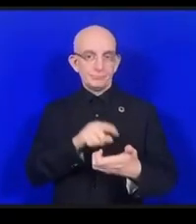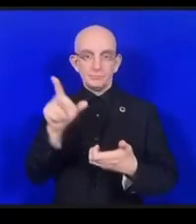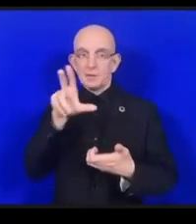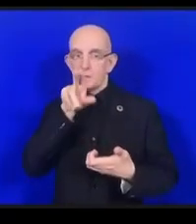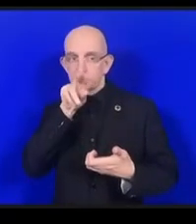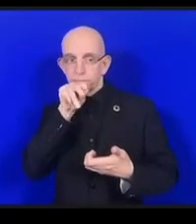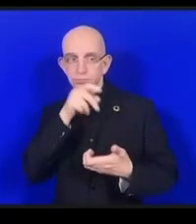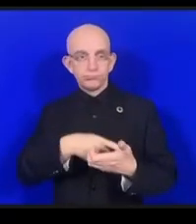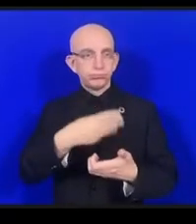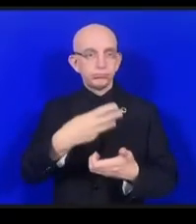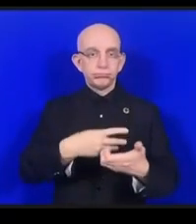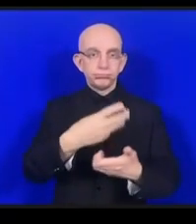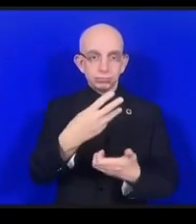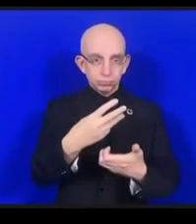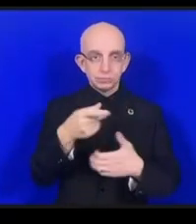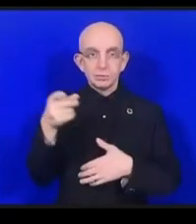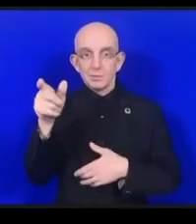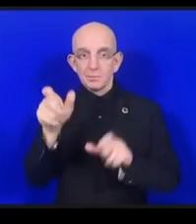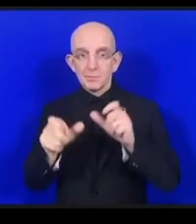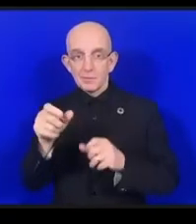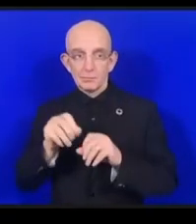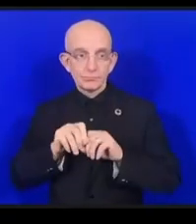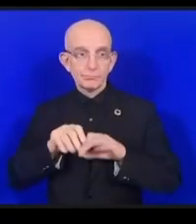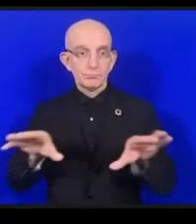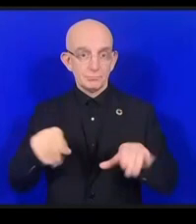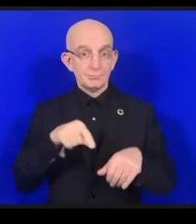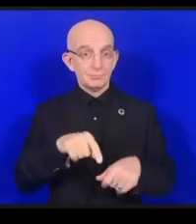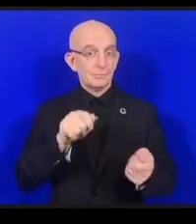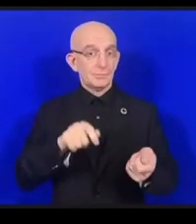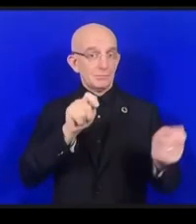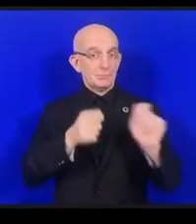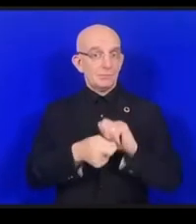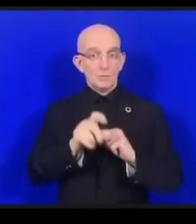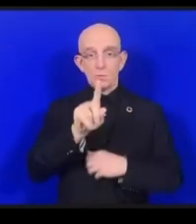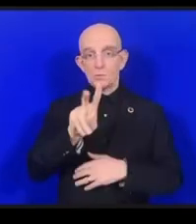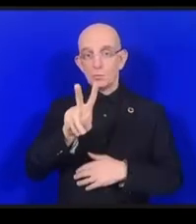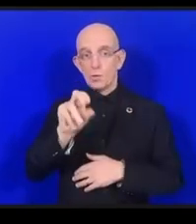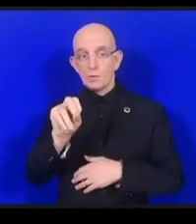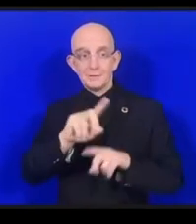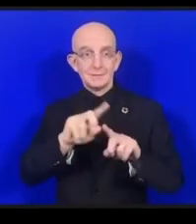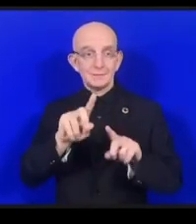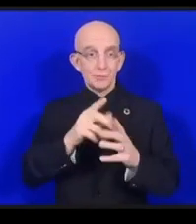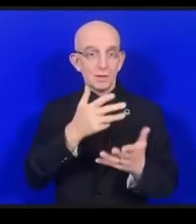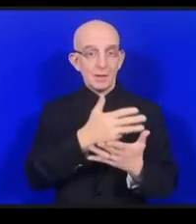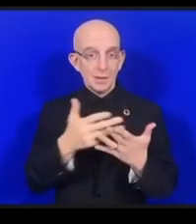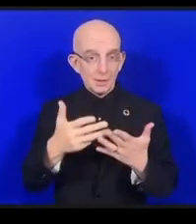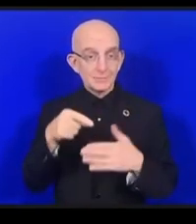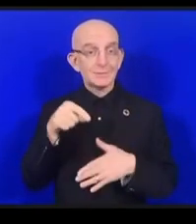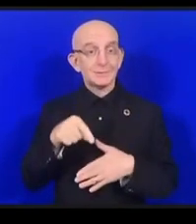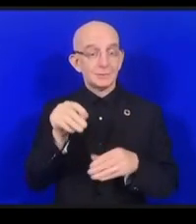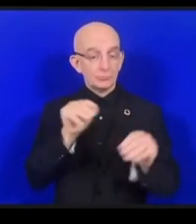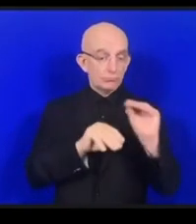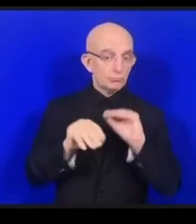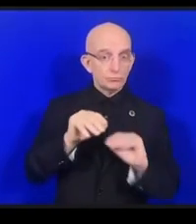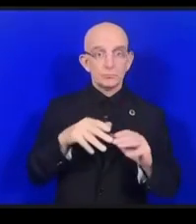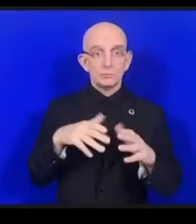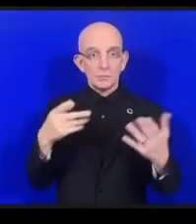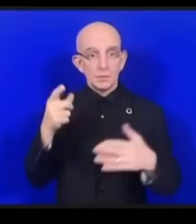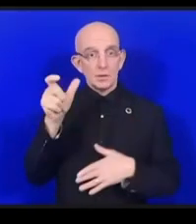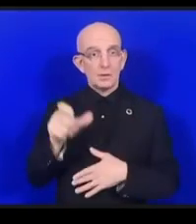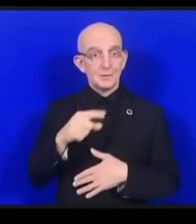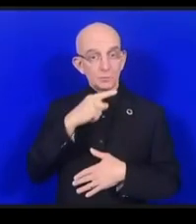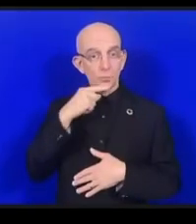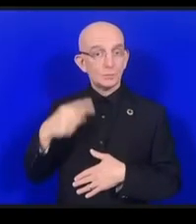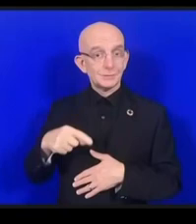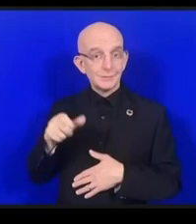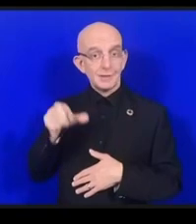ないロシア人が学生しましたそれから別のやはり耳の聞こえないエジニアが作ったキャプションを作るYouTubeの